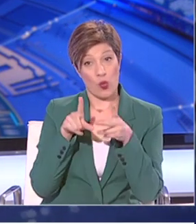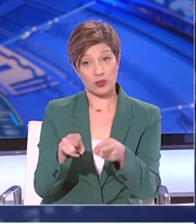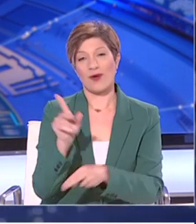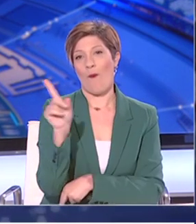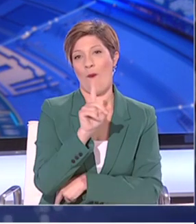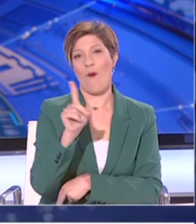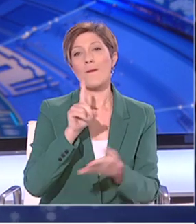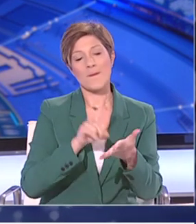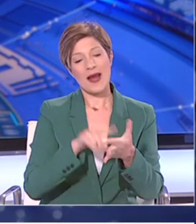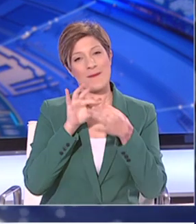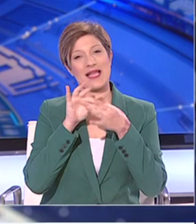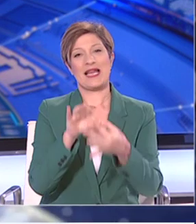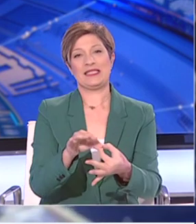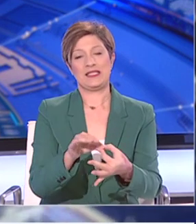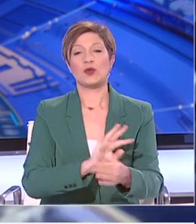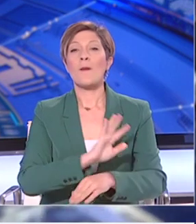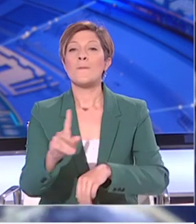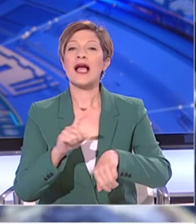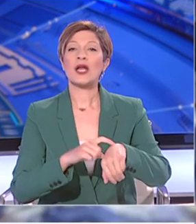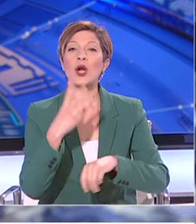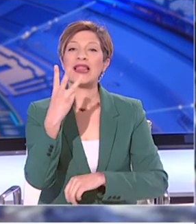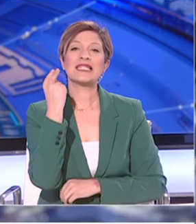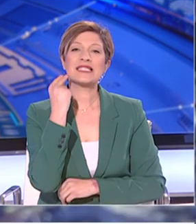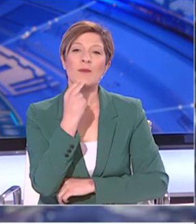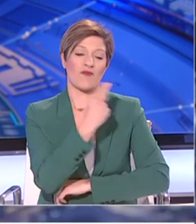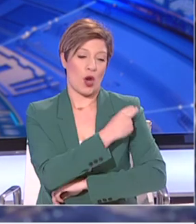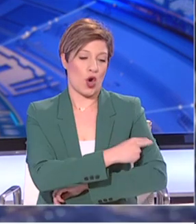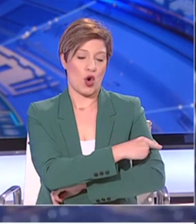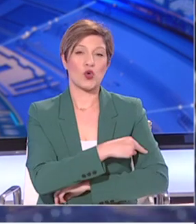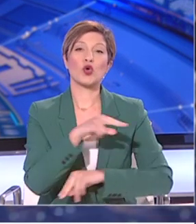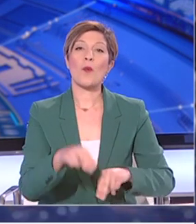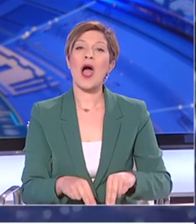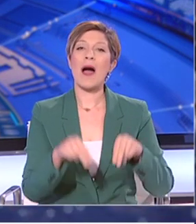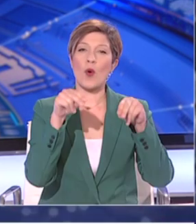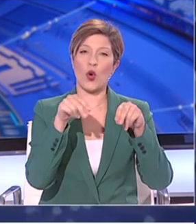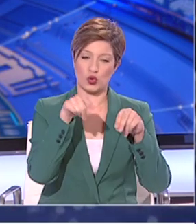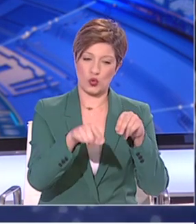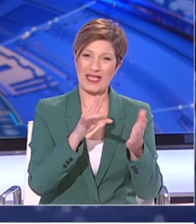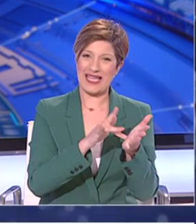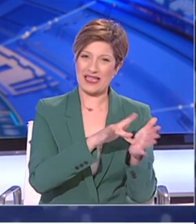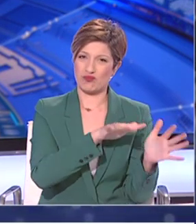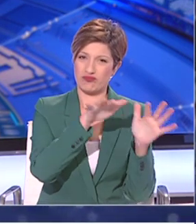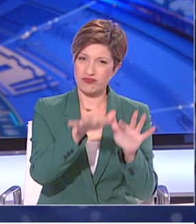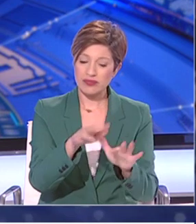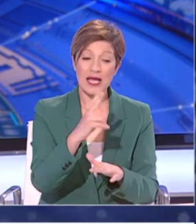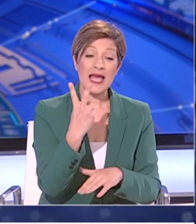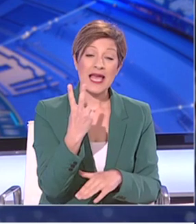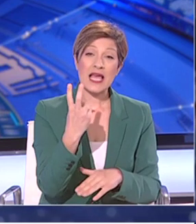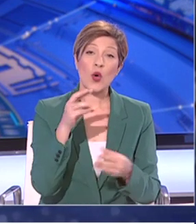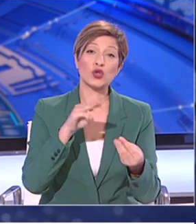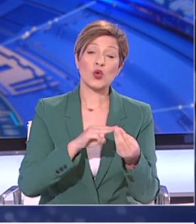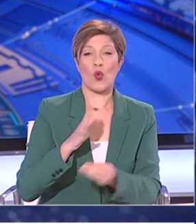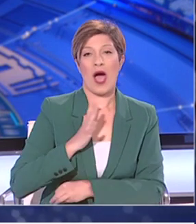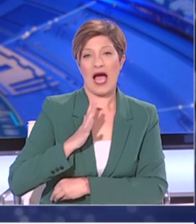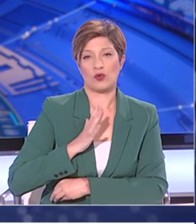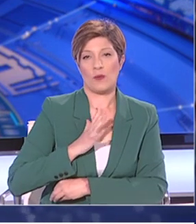Με βάση τα δεδομένα μέχρι τις 3 το απόγευμα, στο Γενικό Νοσοκομείο Αμοχώστου, το Νοσοκομείο Αναφοράς, νοσηλεύονται 28 άτομα,